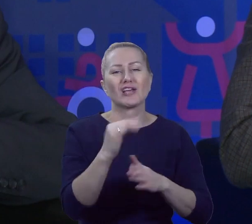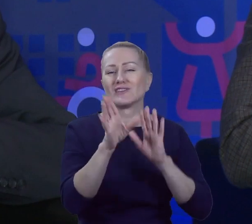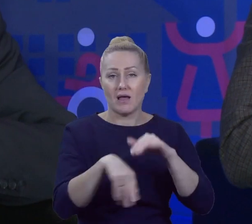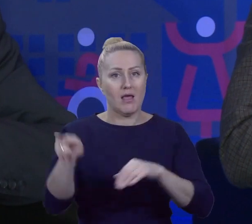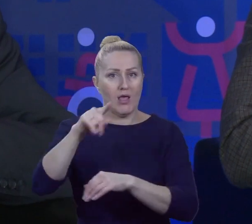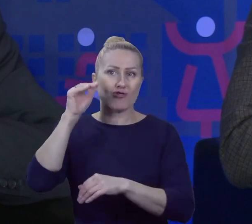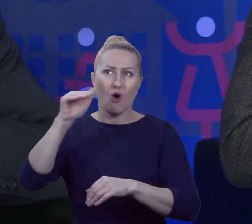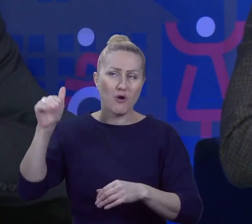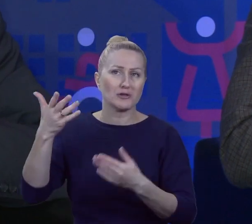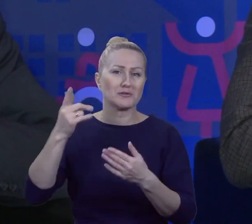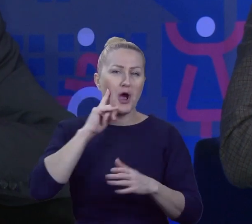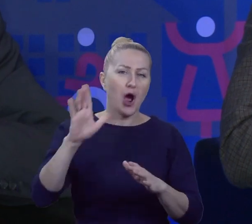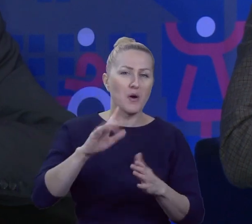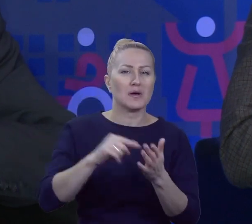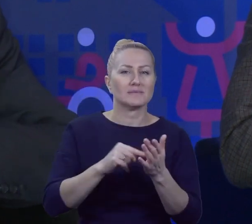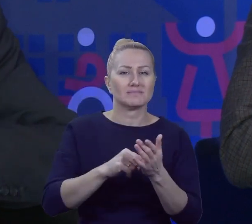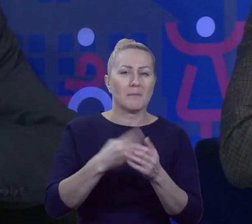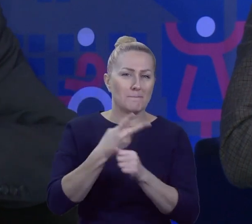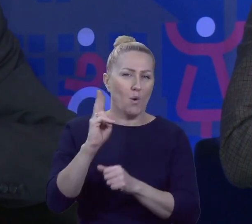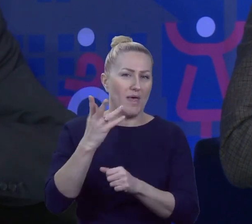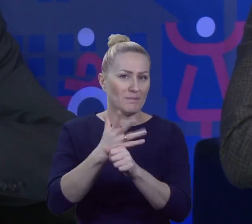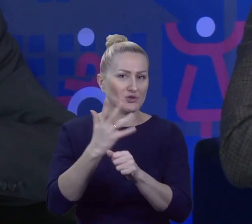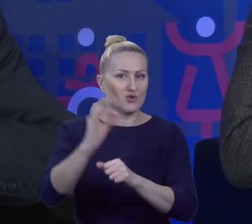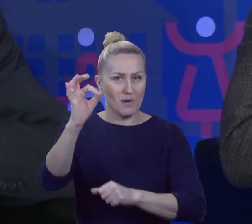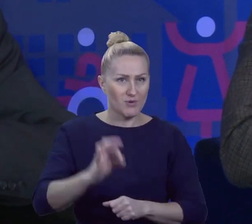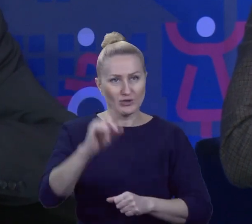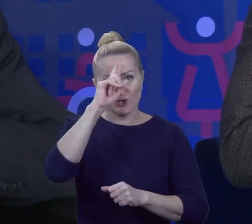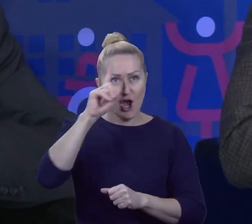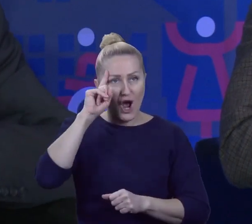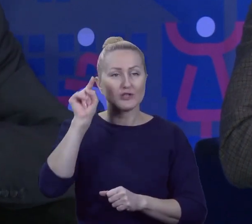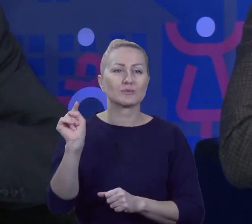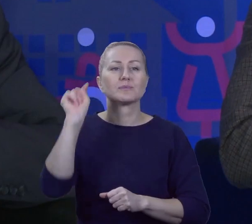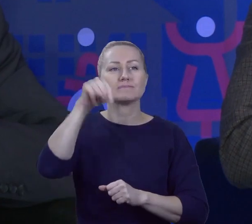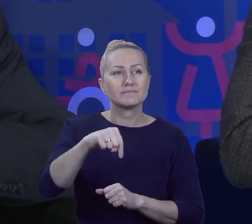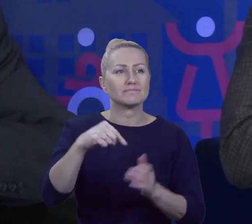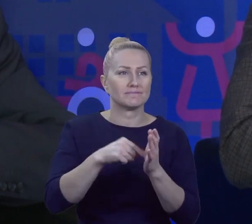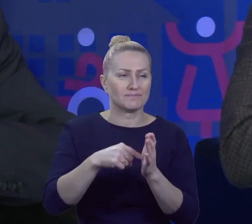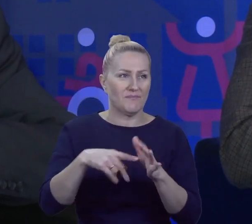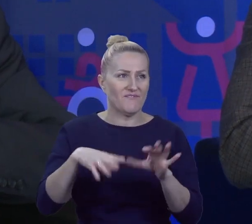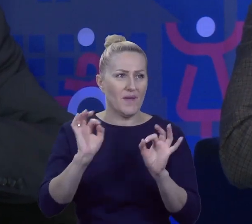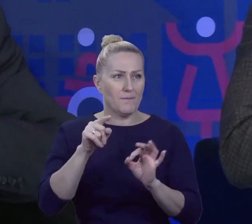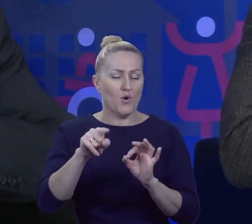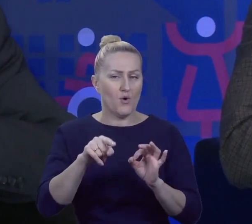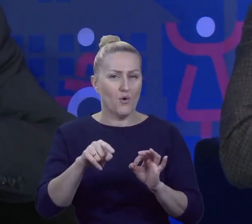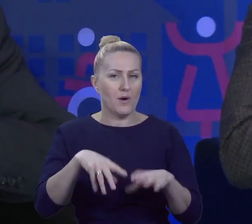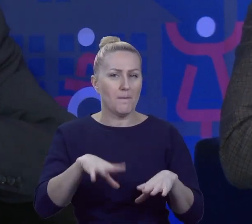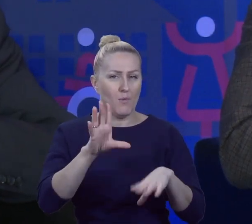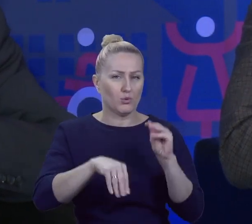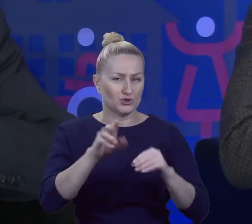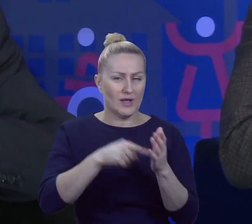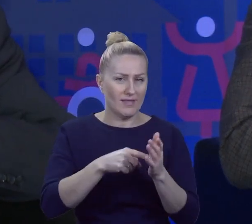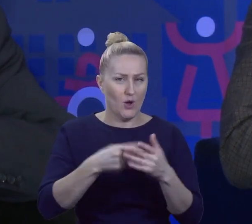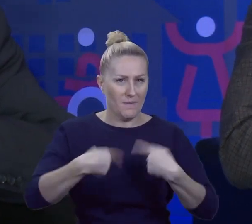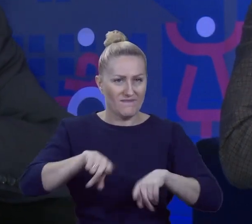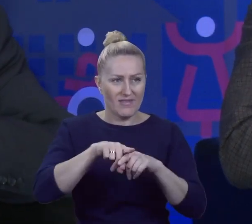powiedzmy sobie ponad 50% zadaje sobie ten trud. Czyli mniej więcej tyle, ile udział w wyborach. Teraz można powiedzieć tak. No dobrze,